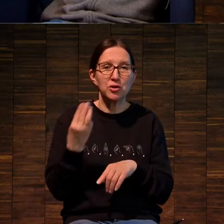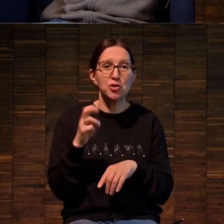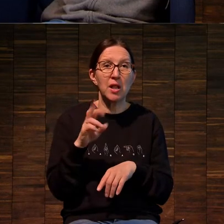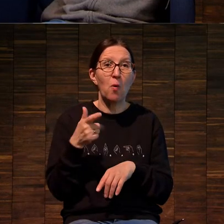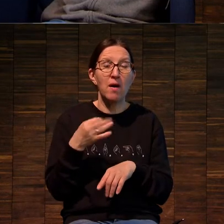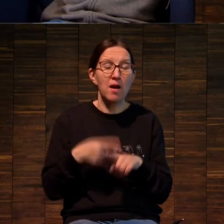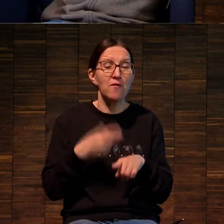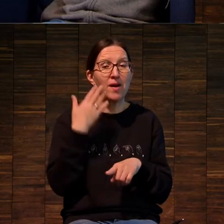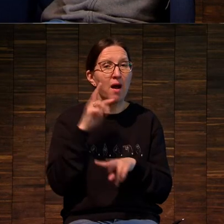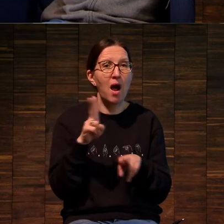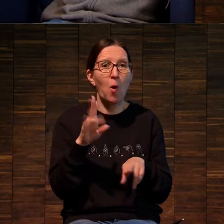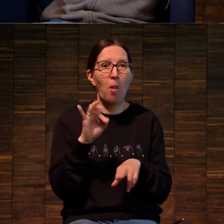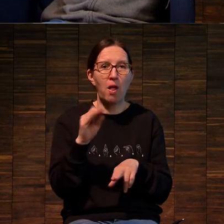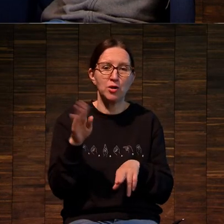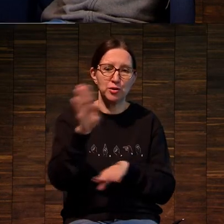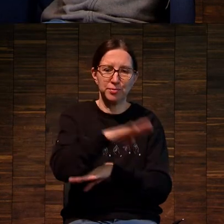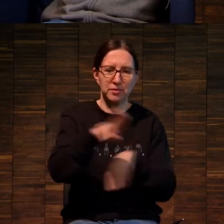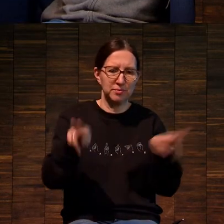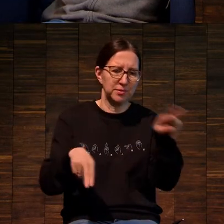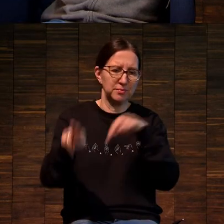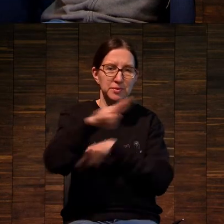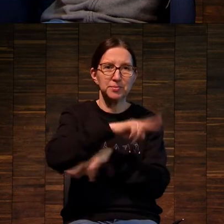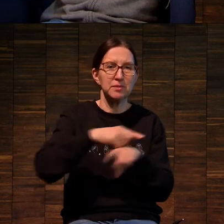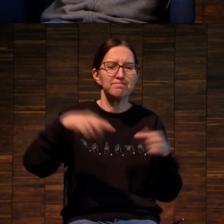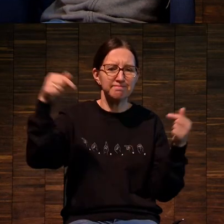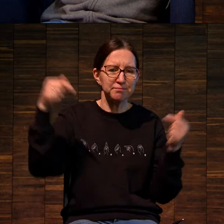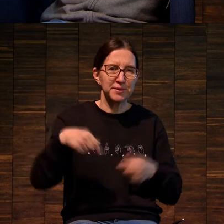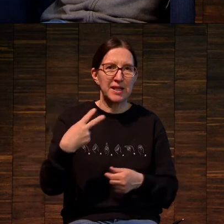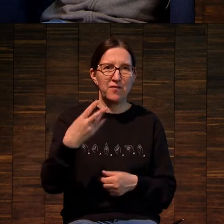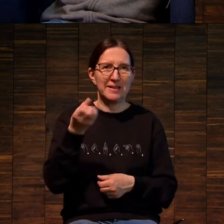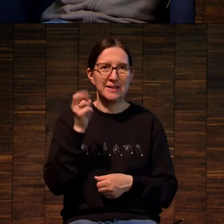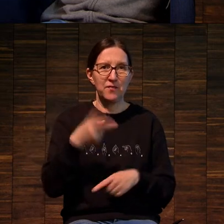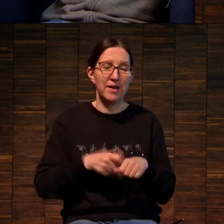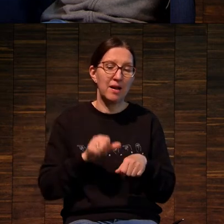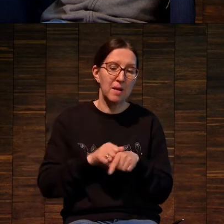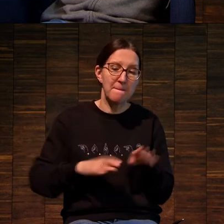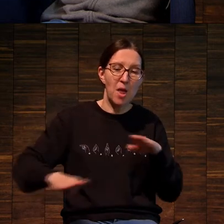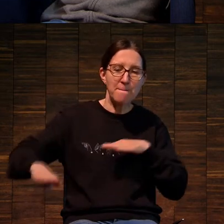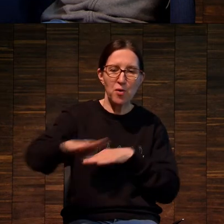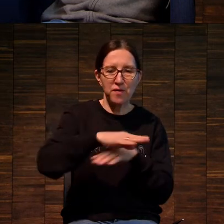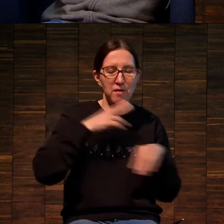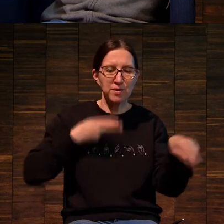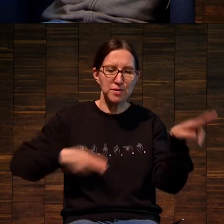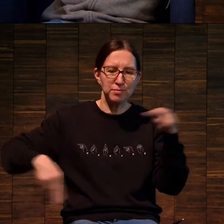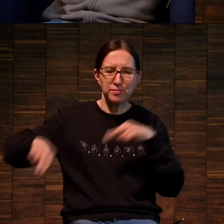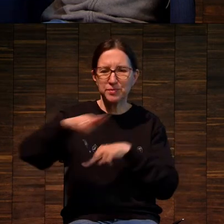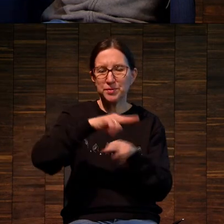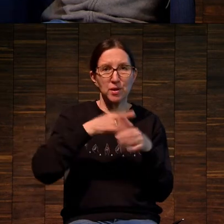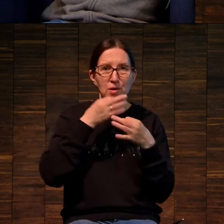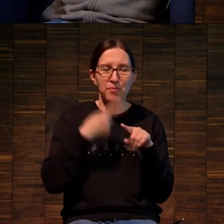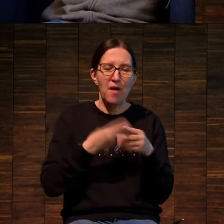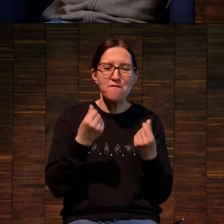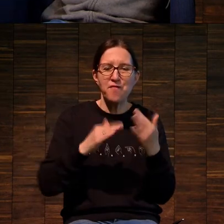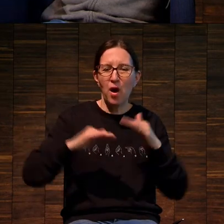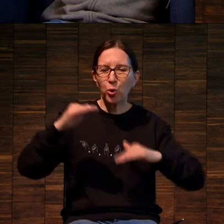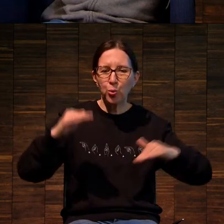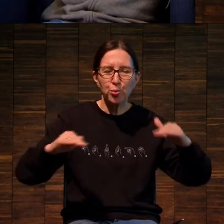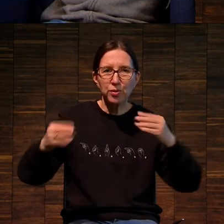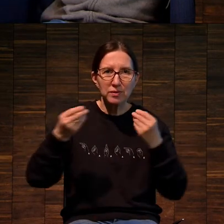коллажная техника. Она очень такая про 20-й век, про составление поверхности, про составление фактур, про